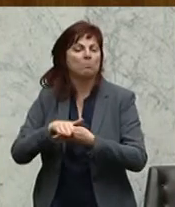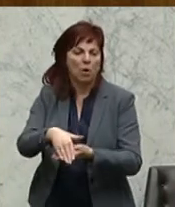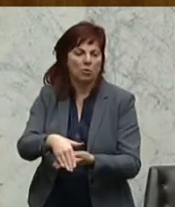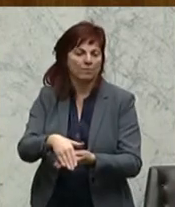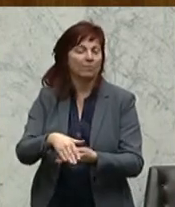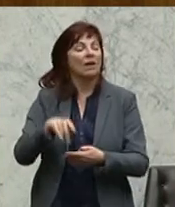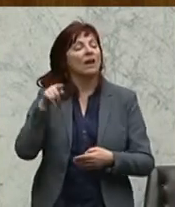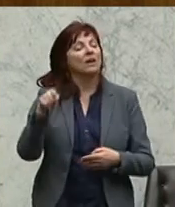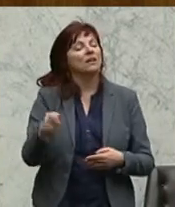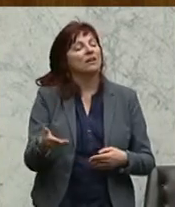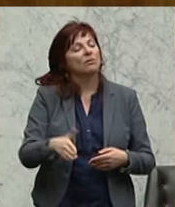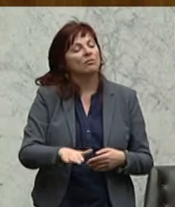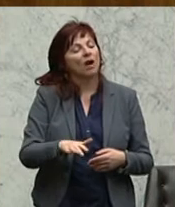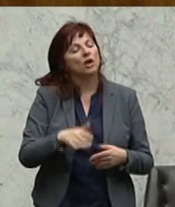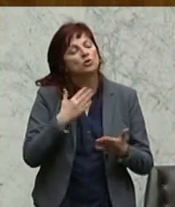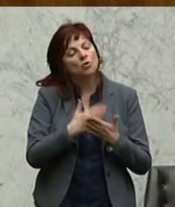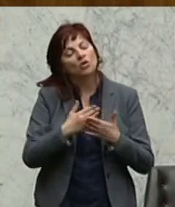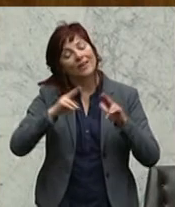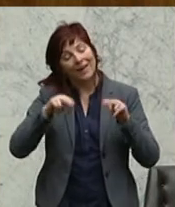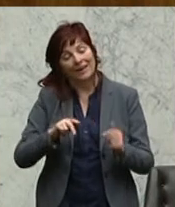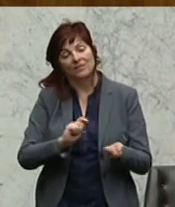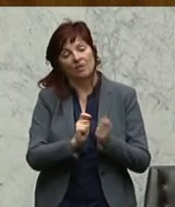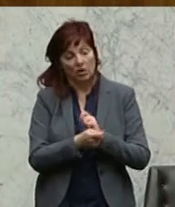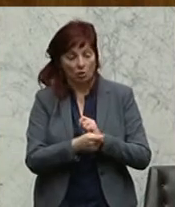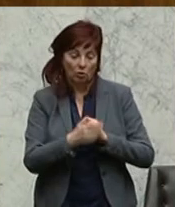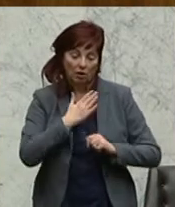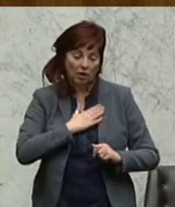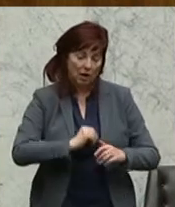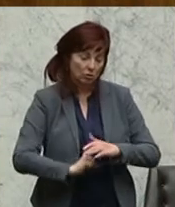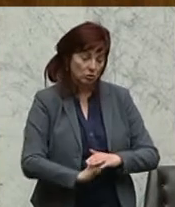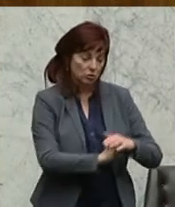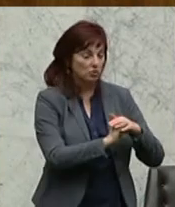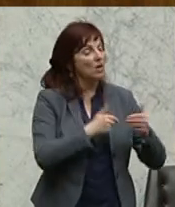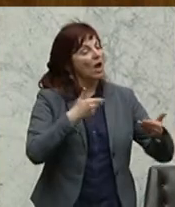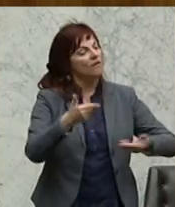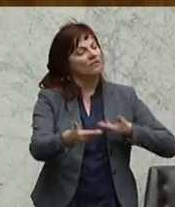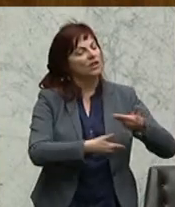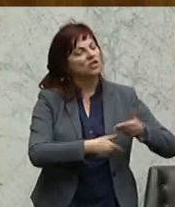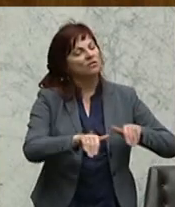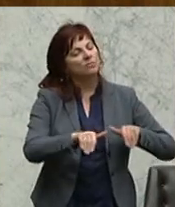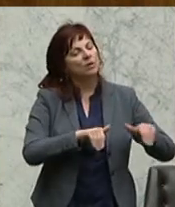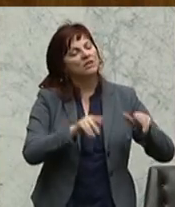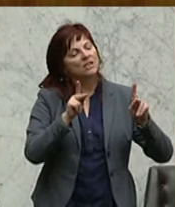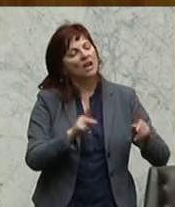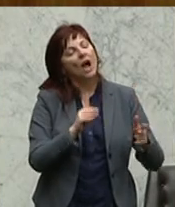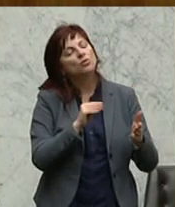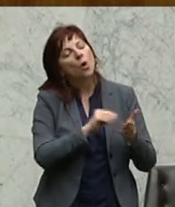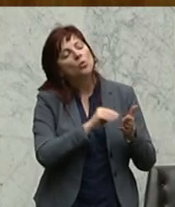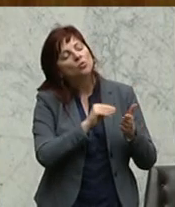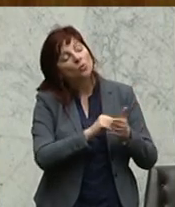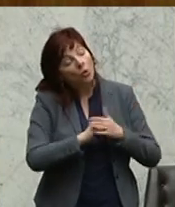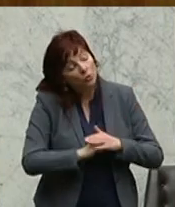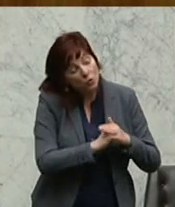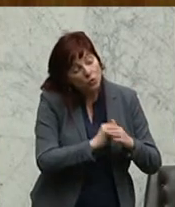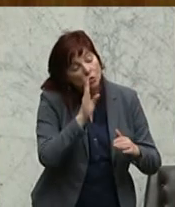Rechtsänderungen und kann den Wirtschaftsminister nur ermutigen, hier vielleicht noch ein schnelleres Tempo zu